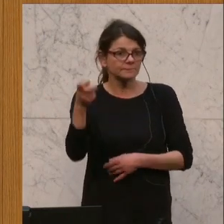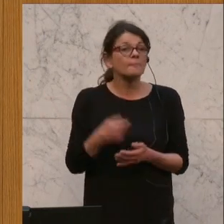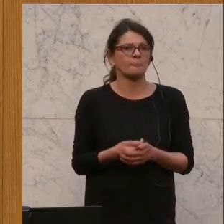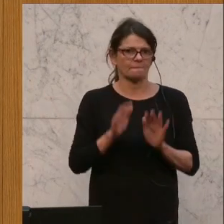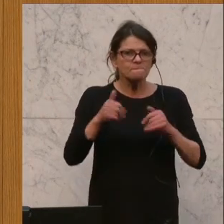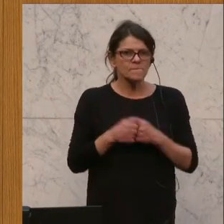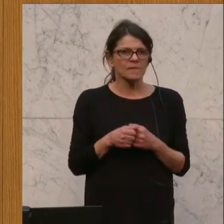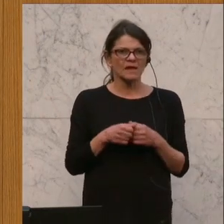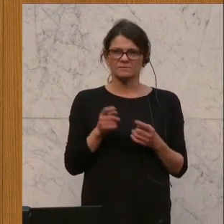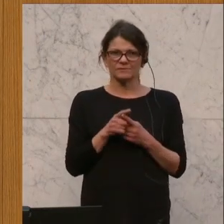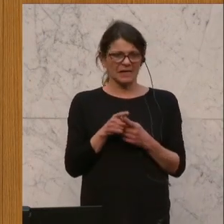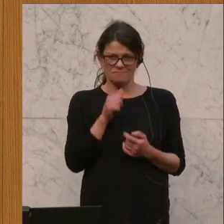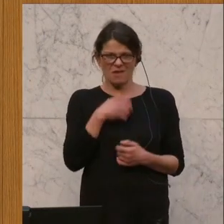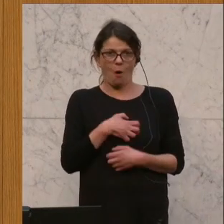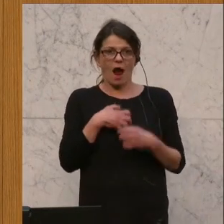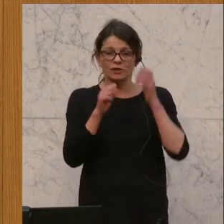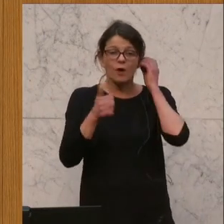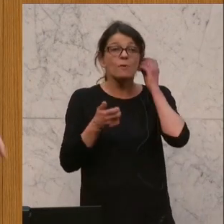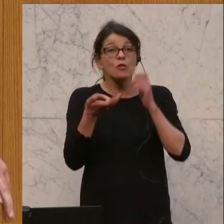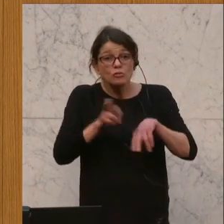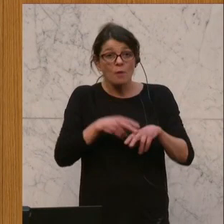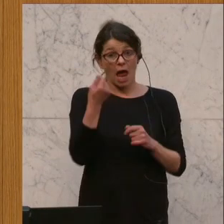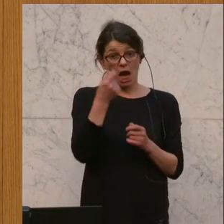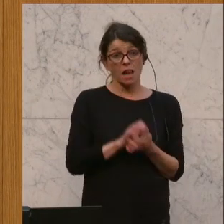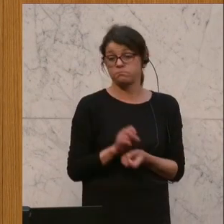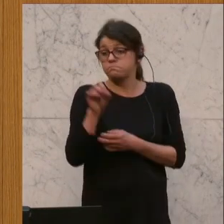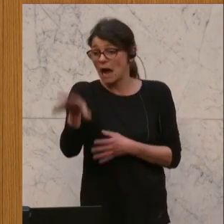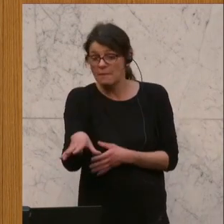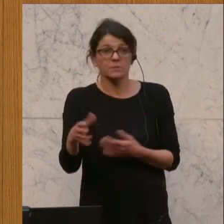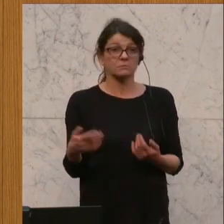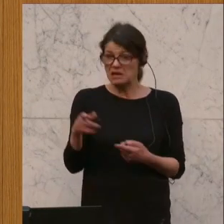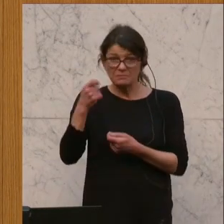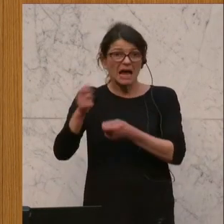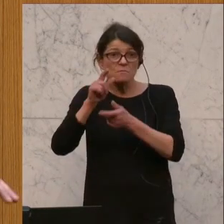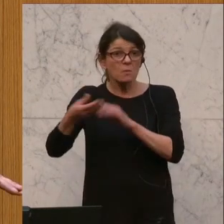auf unmoralische Art noch mehr Geld aufs Problem zu werfen, das sie nicht haben.